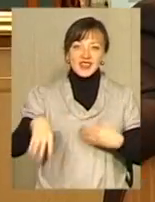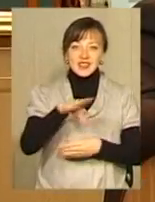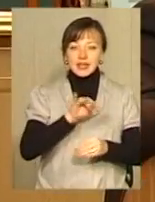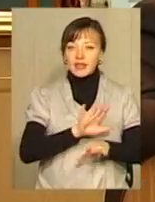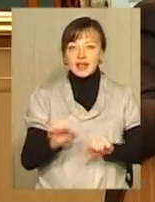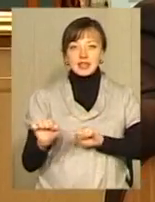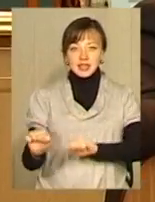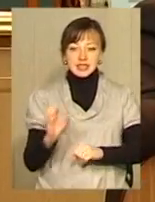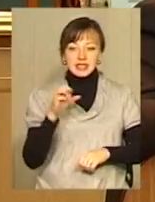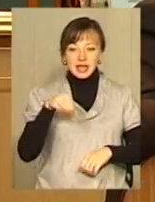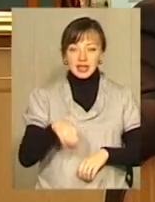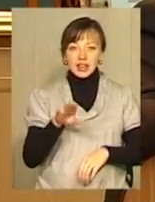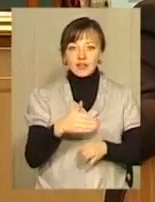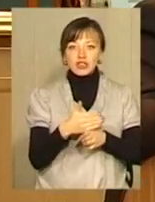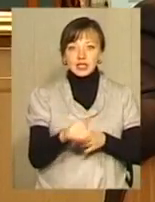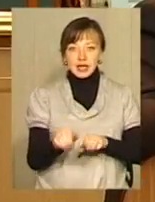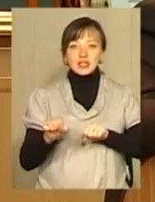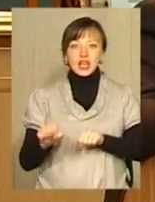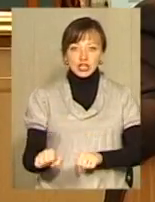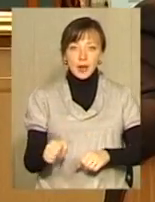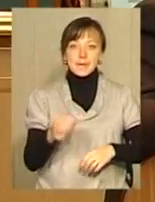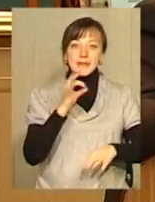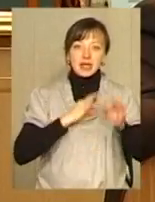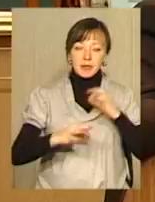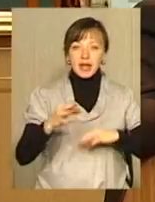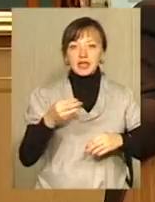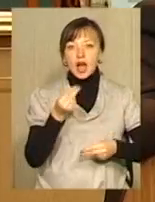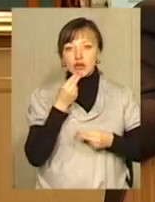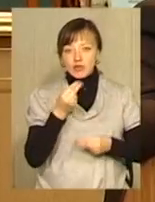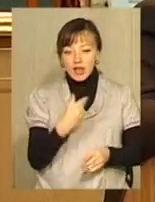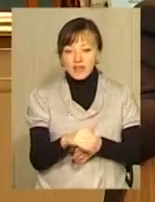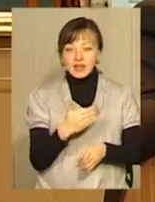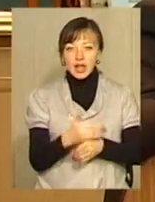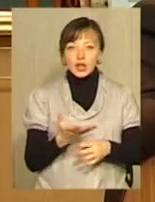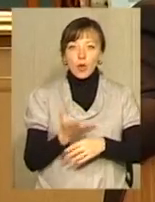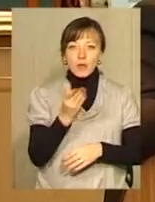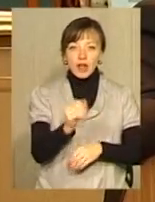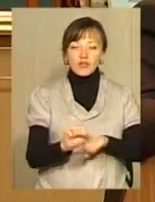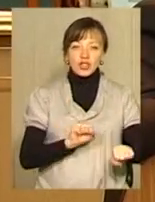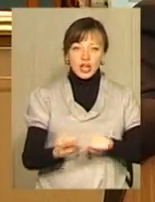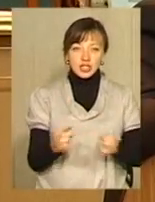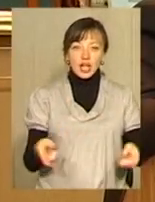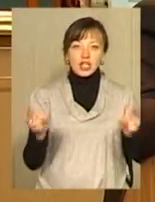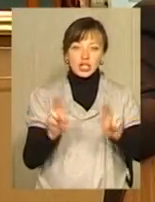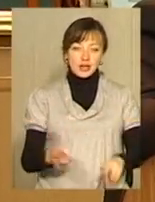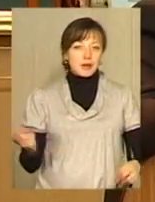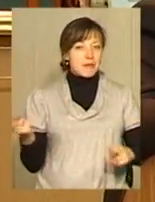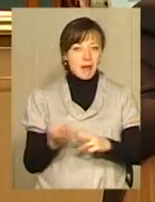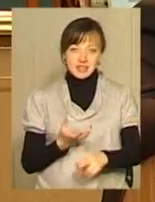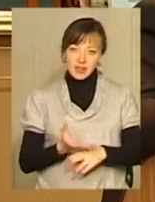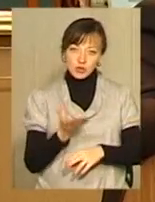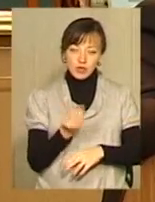незахищені ж статті і навіть частина захищених, медикаменти, харчування, видатки на оплату командировочних, залишаються без фінансування.